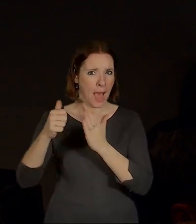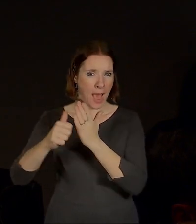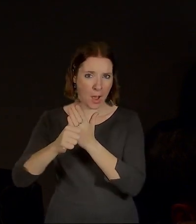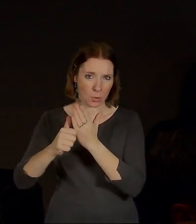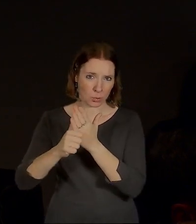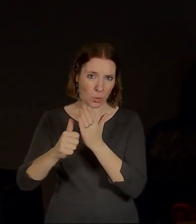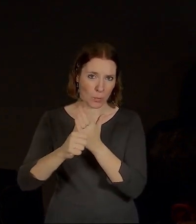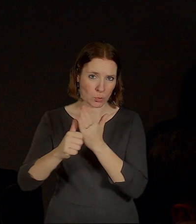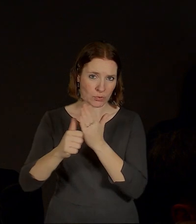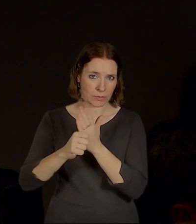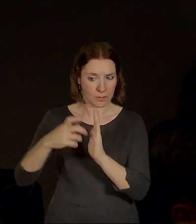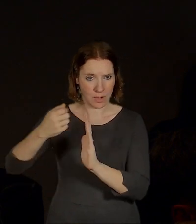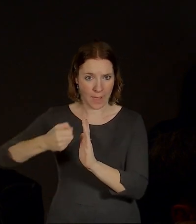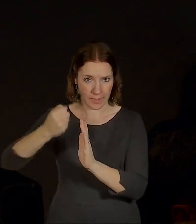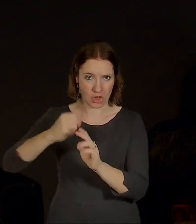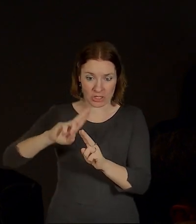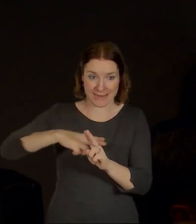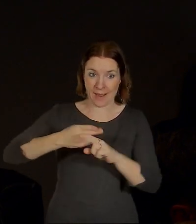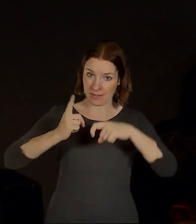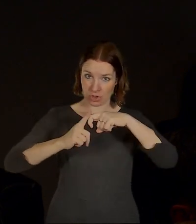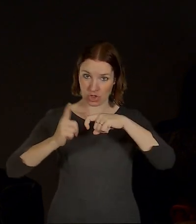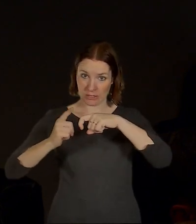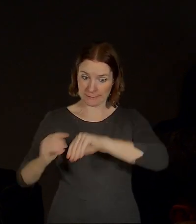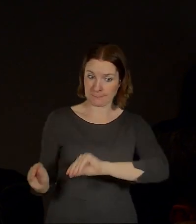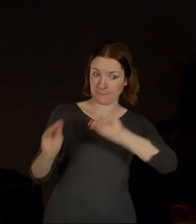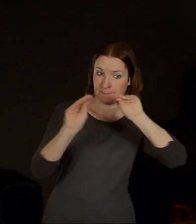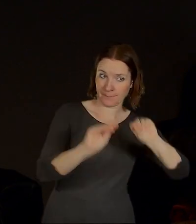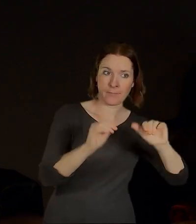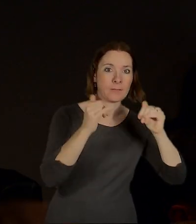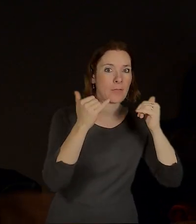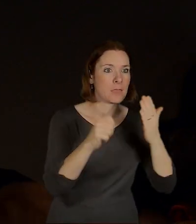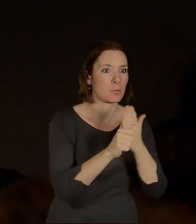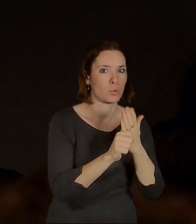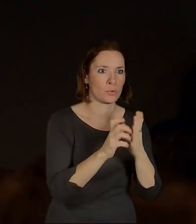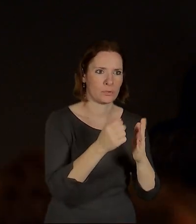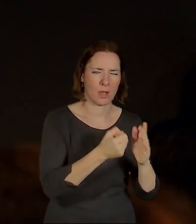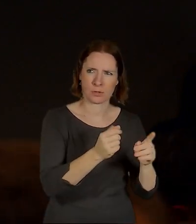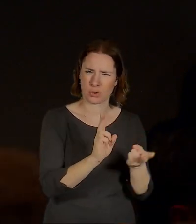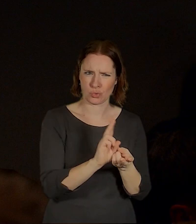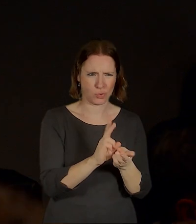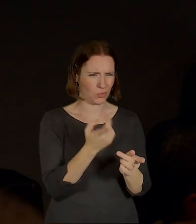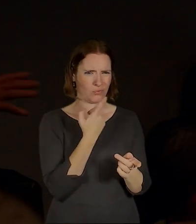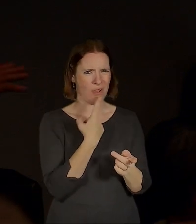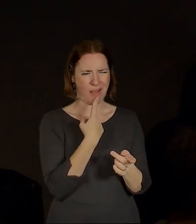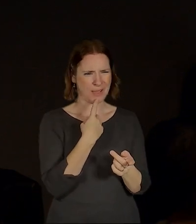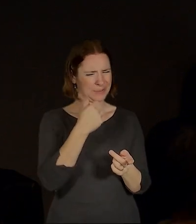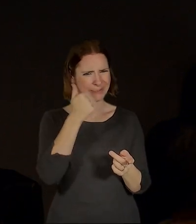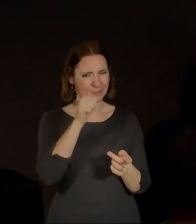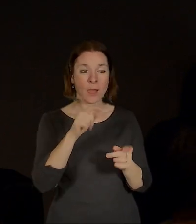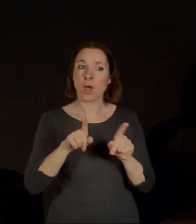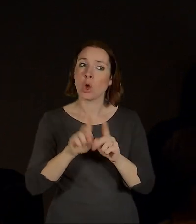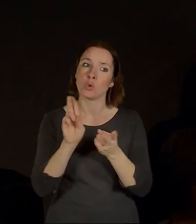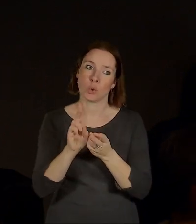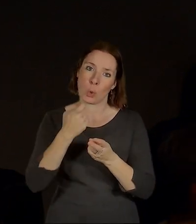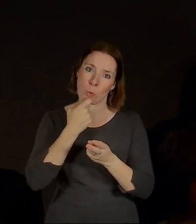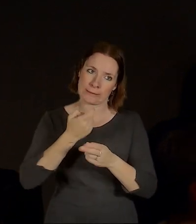automobilového na knížecí, na to dnešní nádraží. dokonce ještě je tam jedna věc, kterou tak na okraj bych